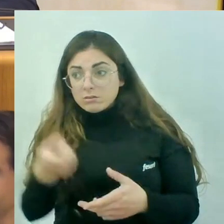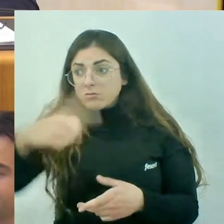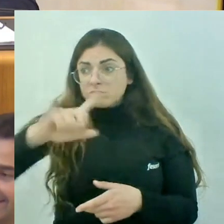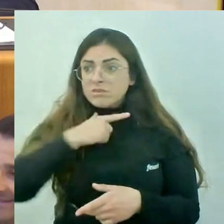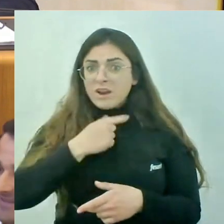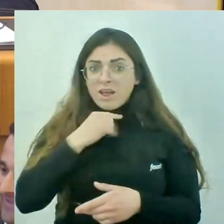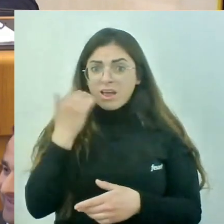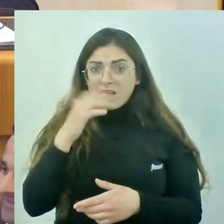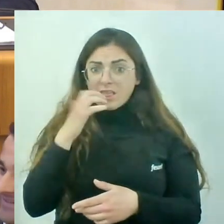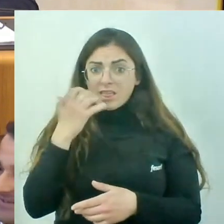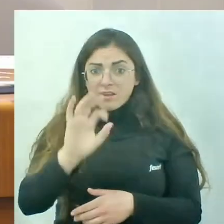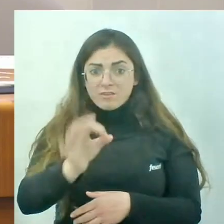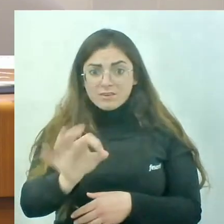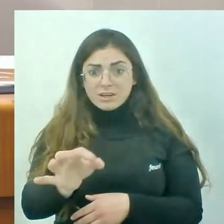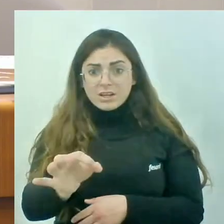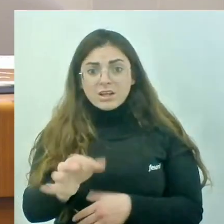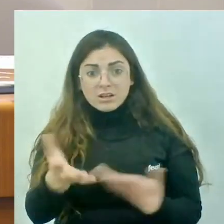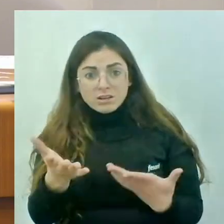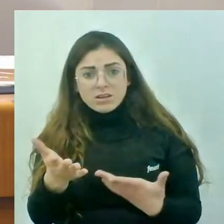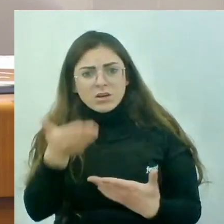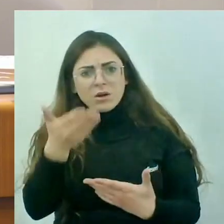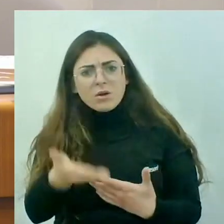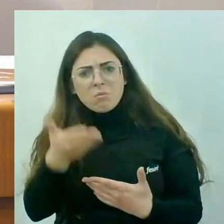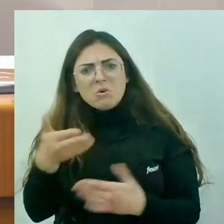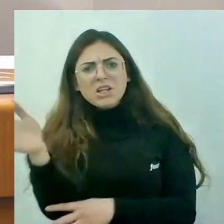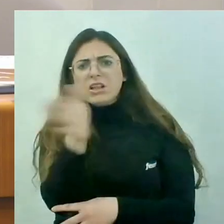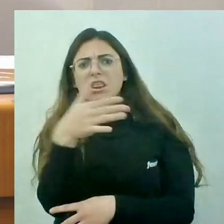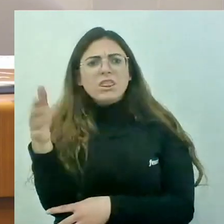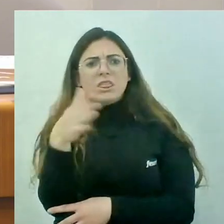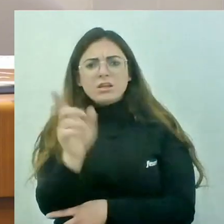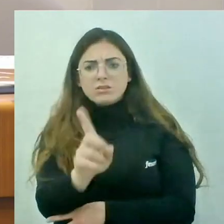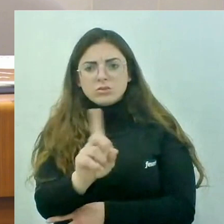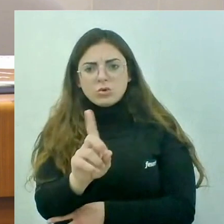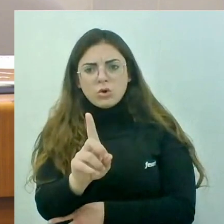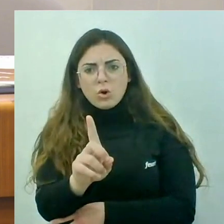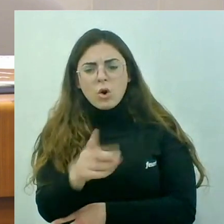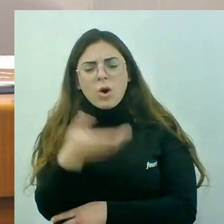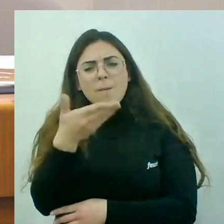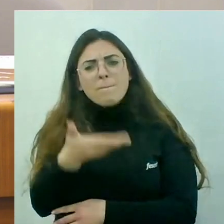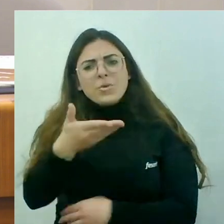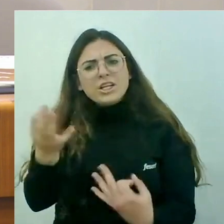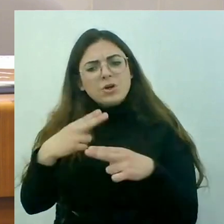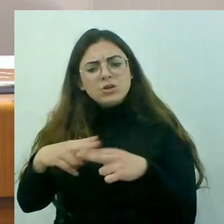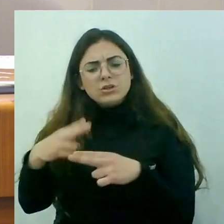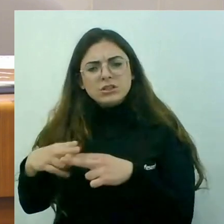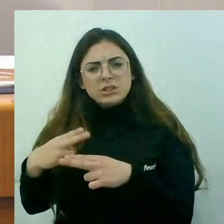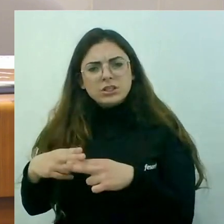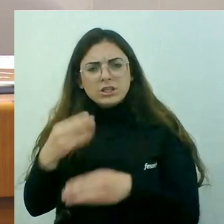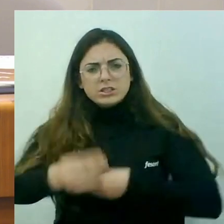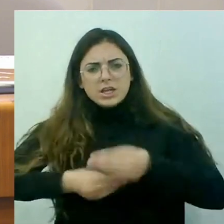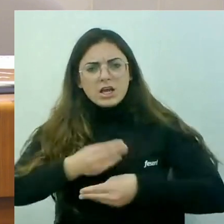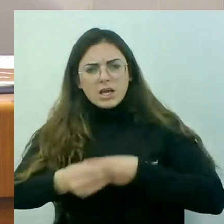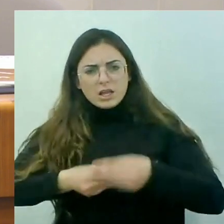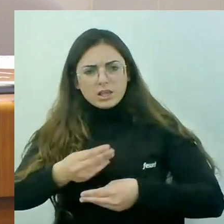Però el que és important no és ondejar una bandera, és fer polítiques que dignifiquen la vida de les persones. Veuen així el senyor Eduardo